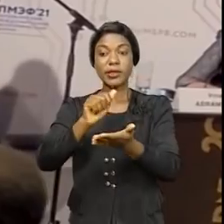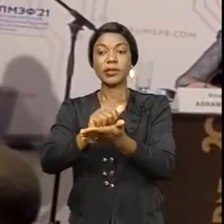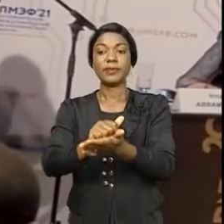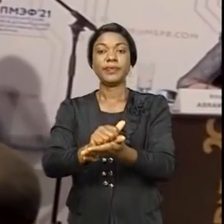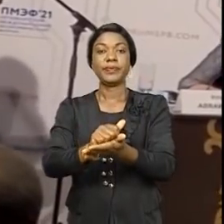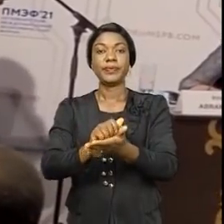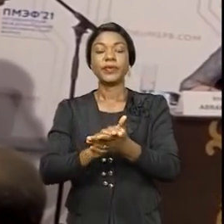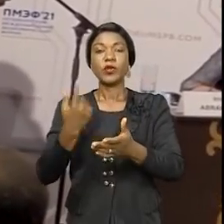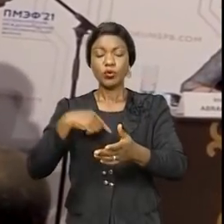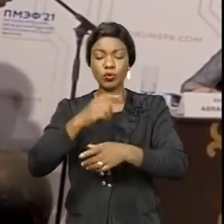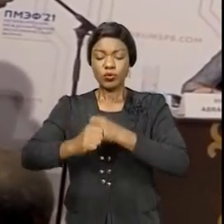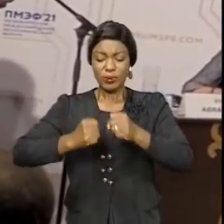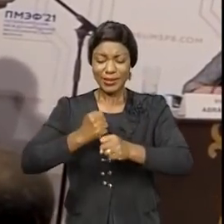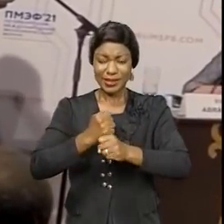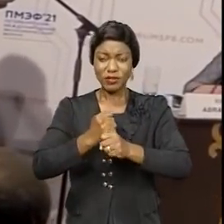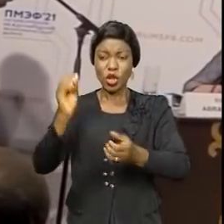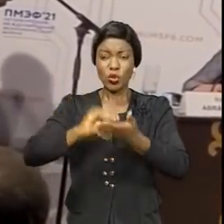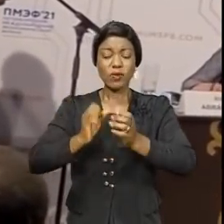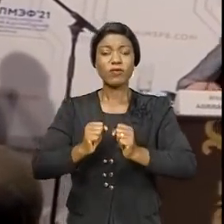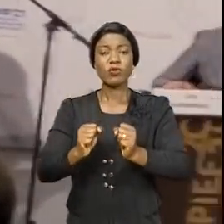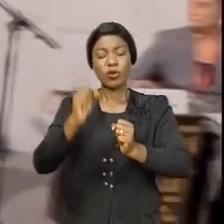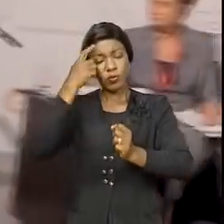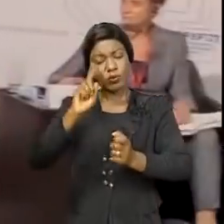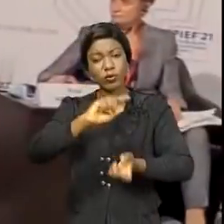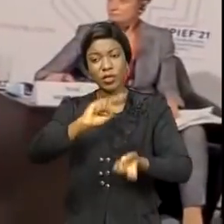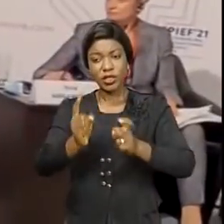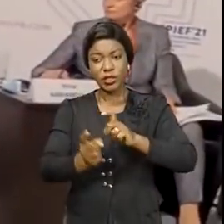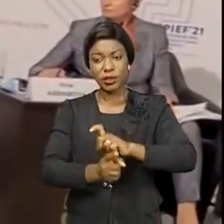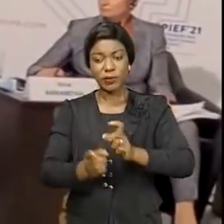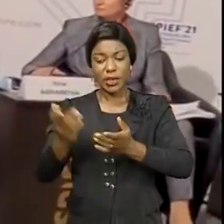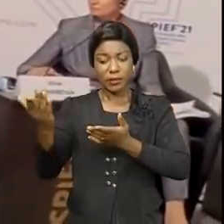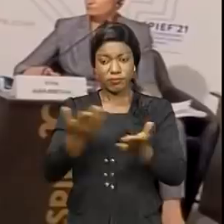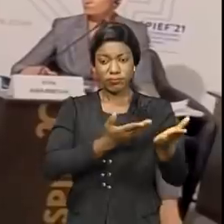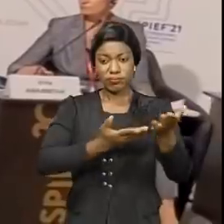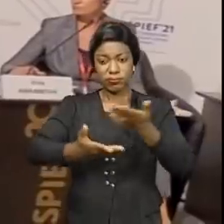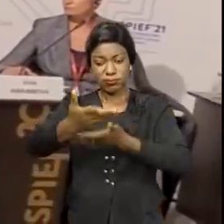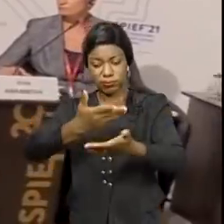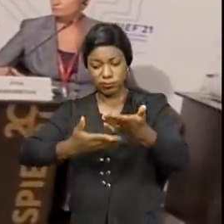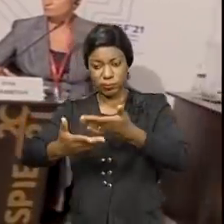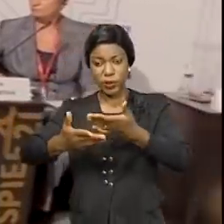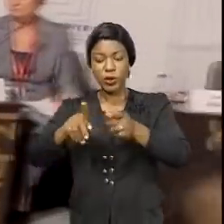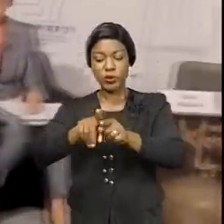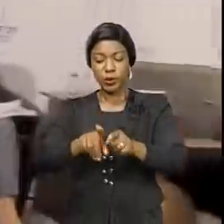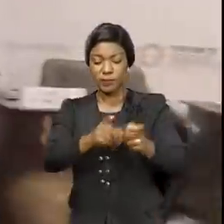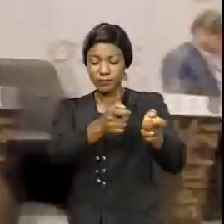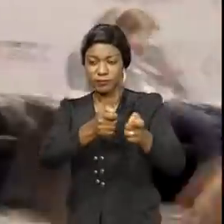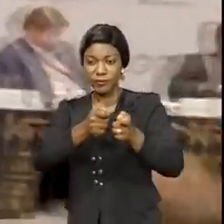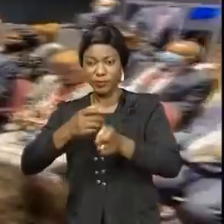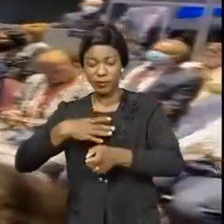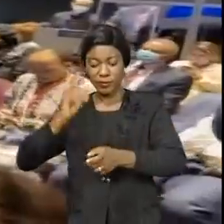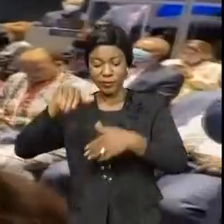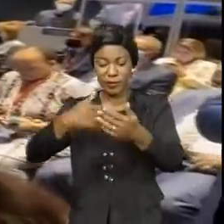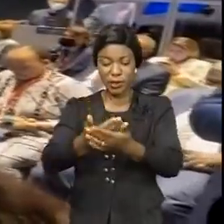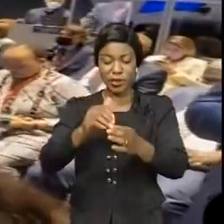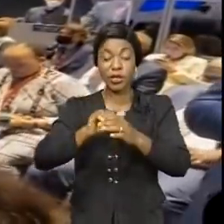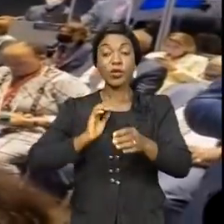nous travaillons aussi pour l'amélioration du climat des affaires, afin d'attirer des investisseurs.